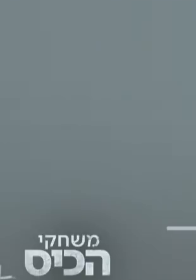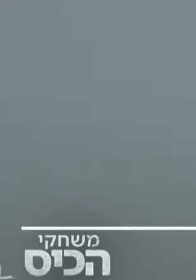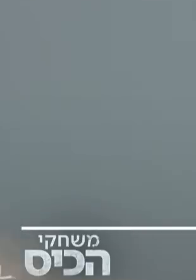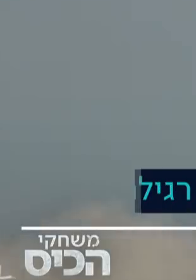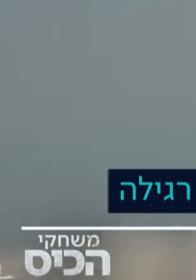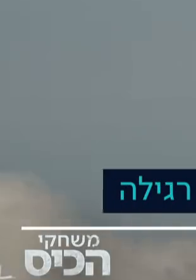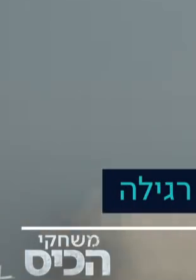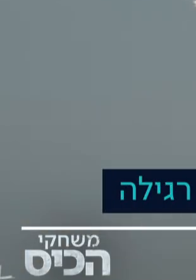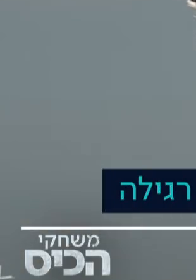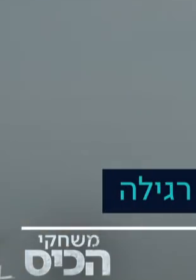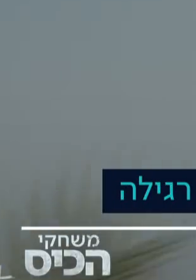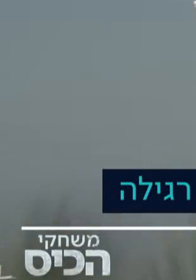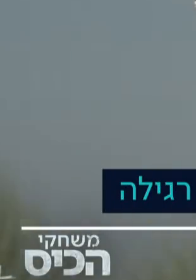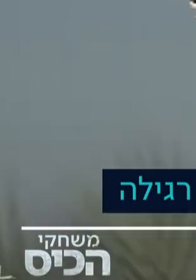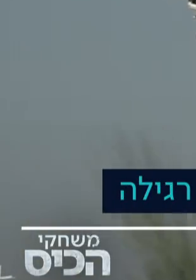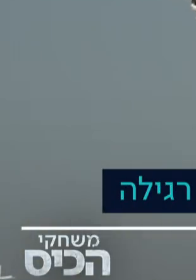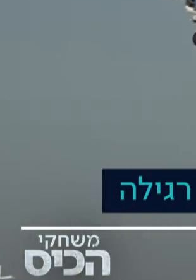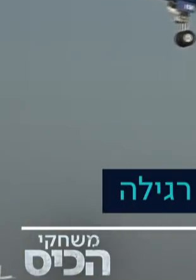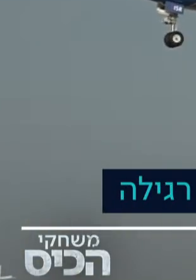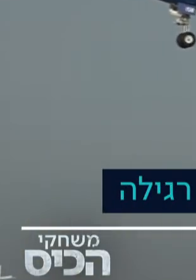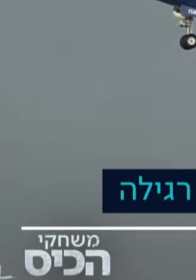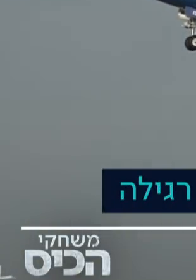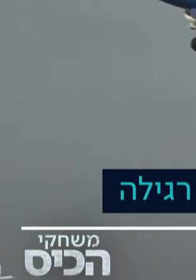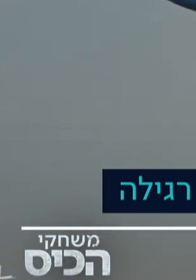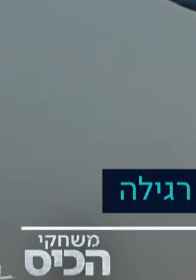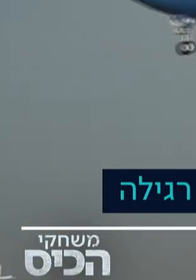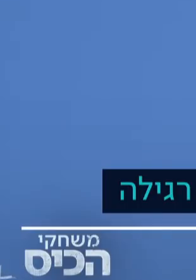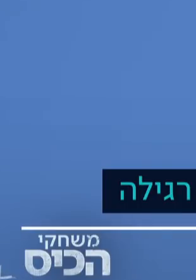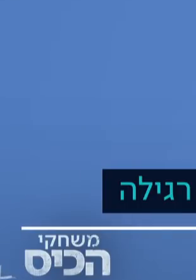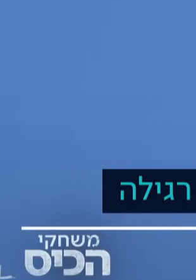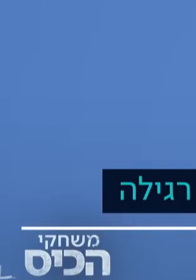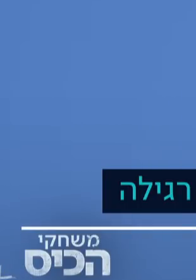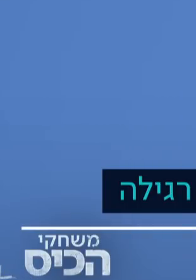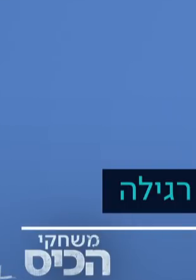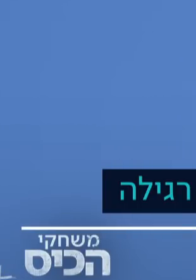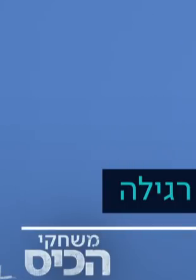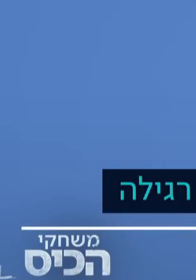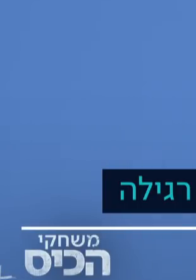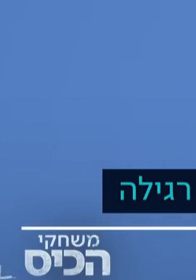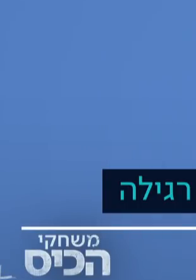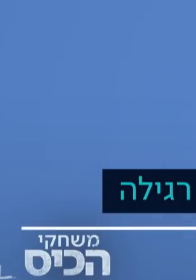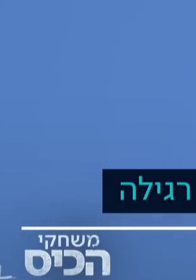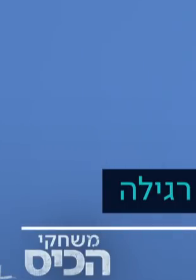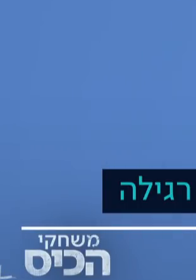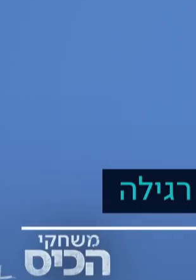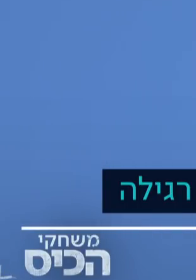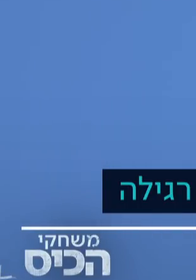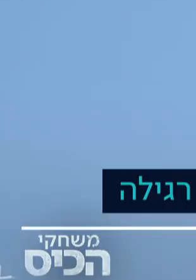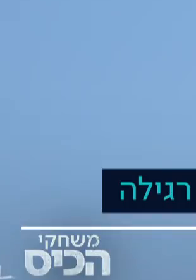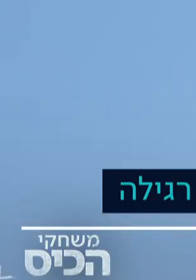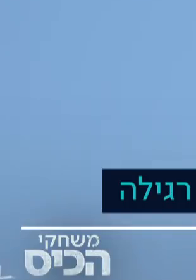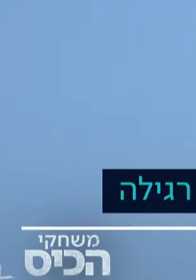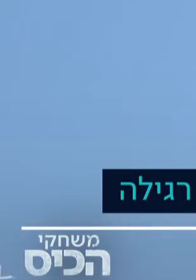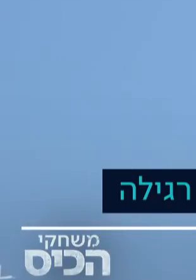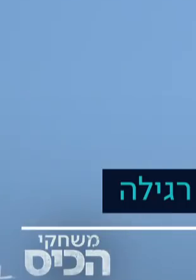עלות טיסה במטוס ראש הממשלה כפולה מעלות טיסה במטוס חחור כחמישה מיליון ומתיים אלף שקלים לעומת